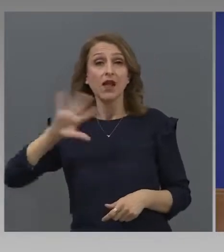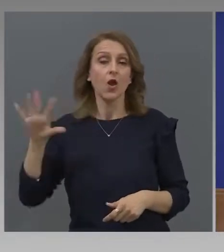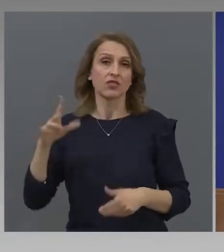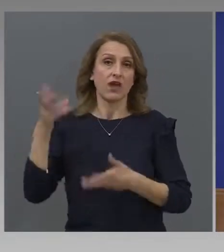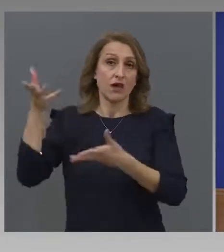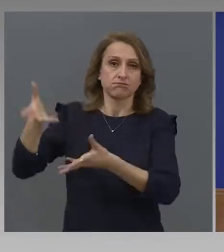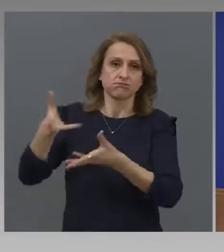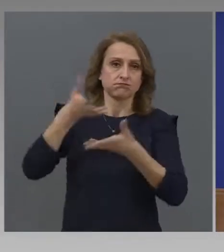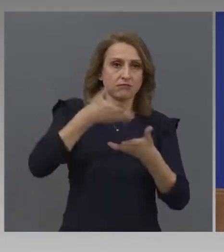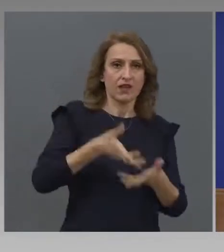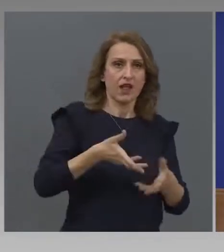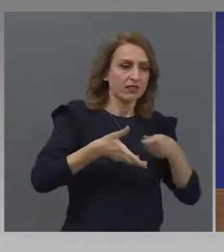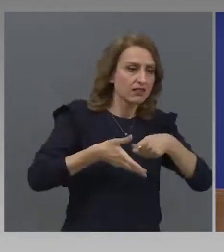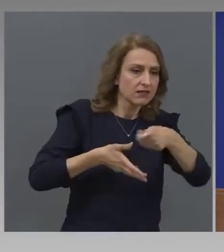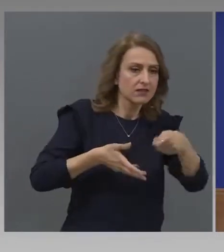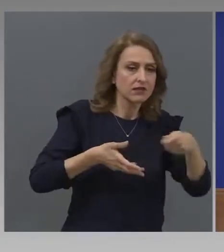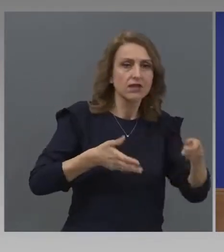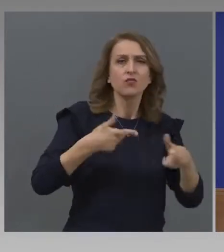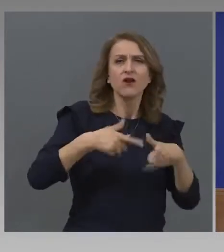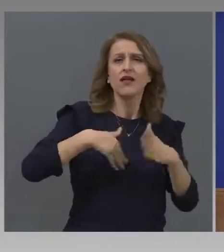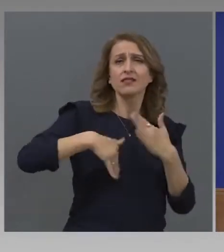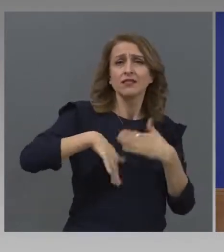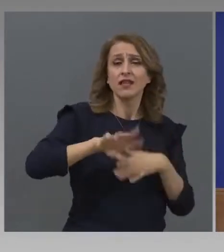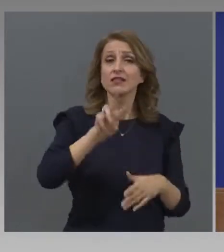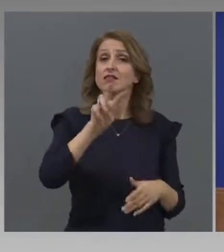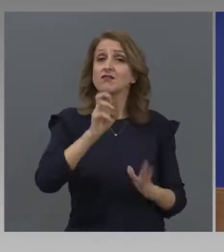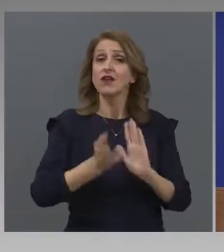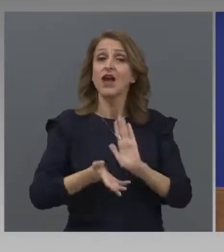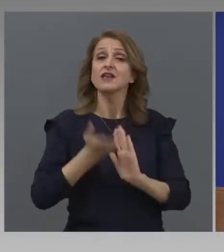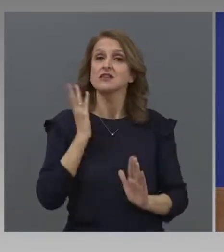Това е за над сигурно 20 хиляди